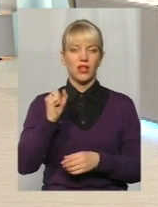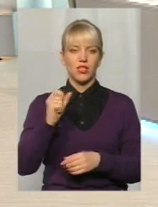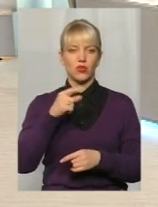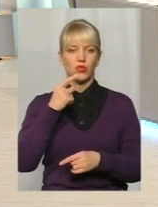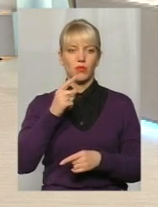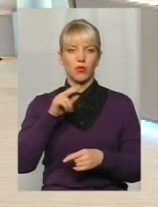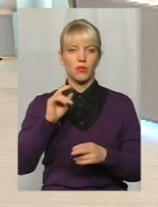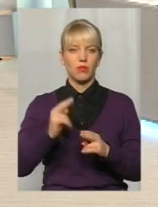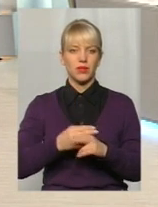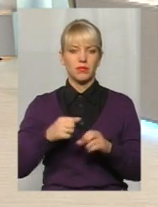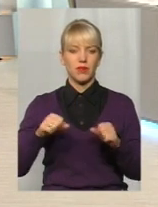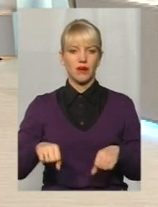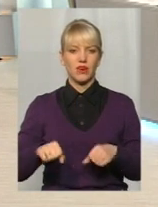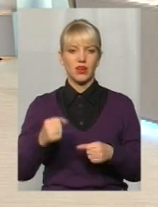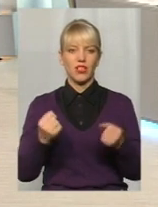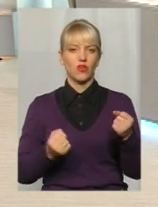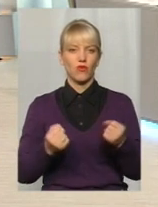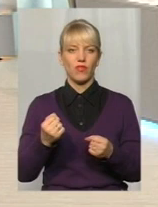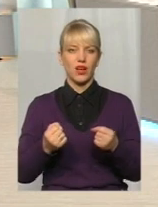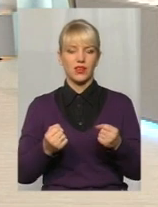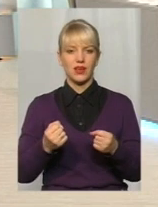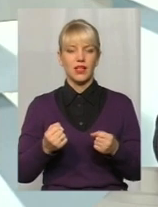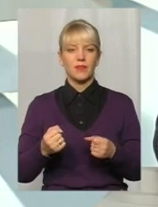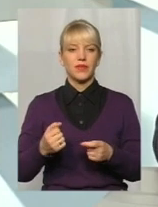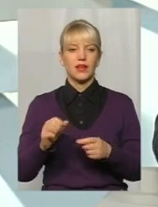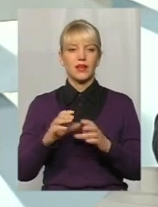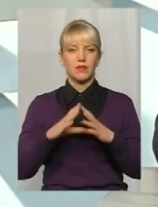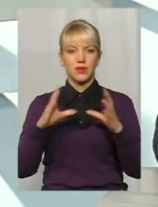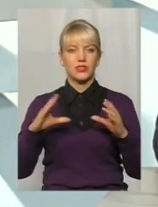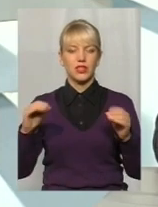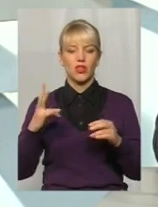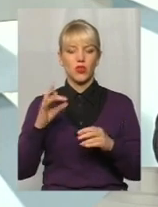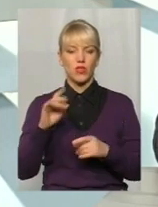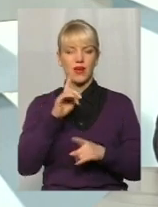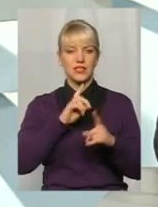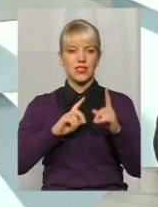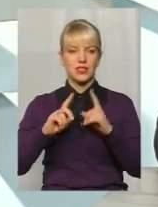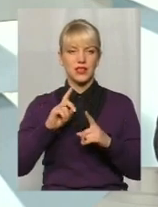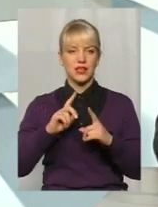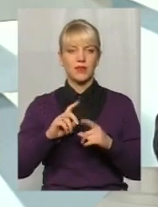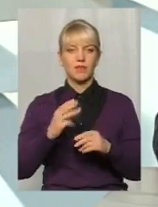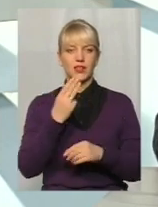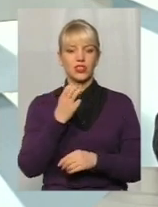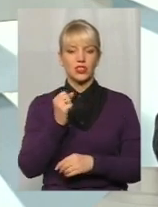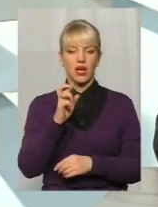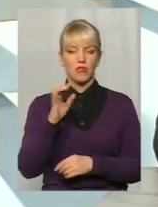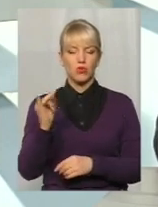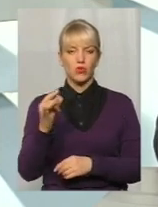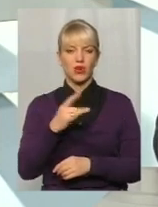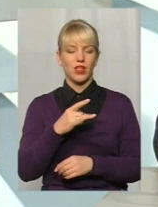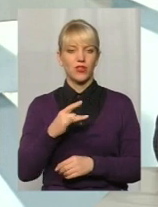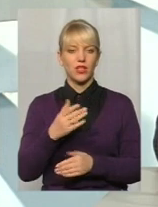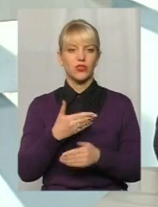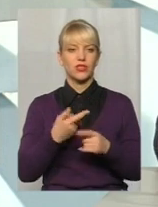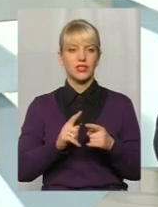позбавлення права керувати транспортними засобами, але на засіданні штабу регіонального це